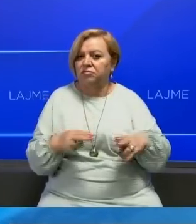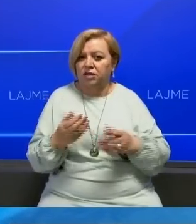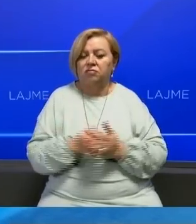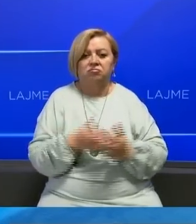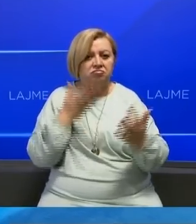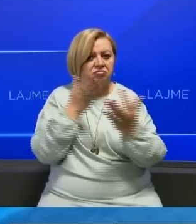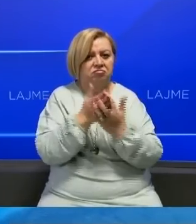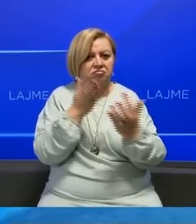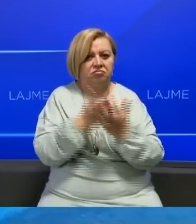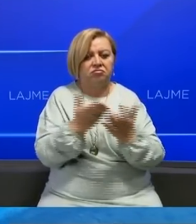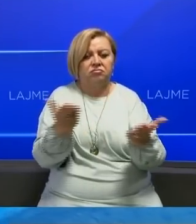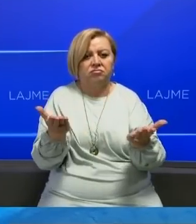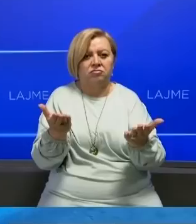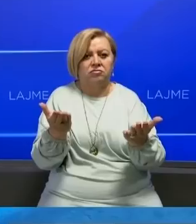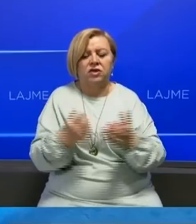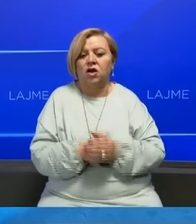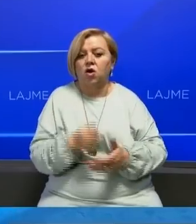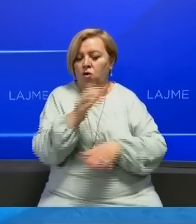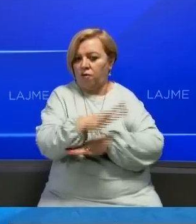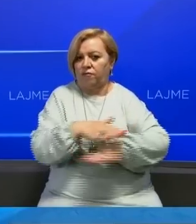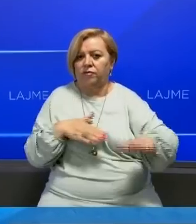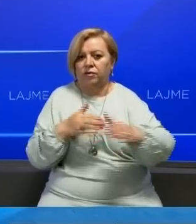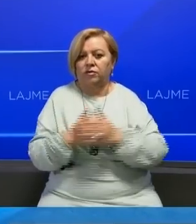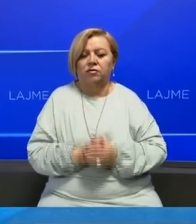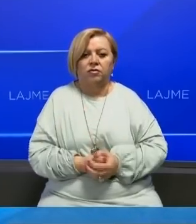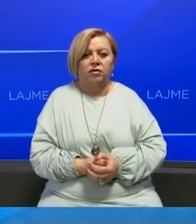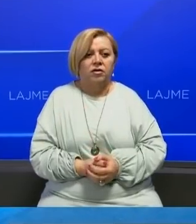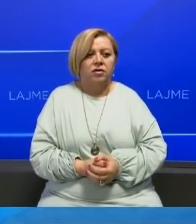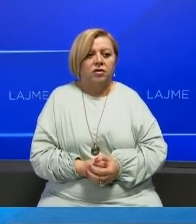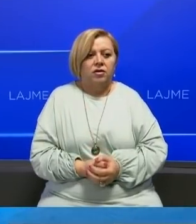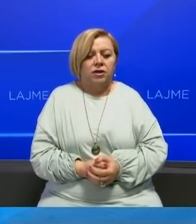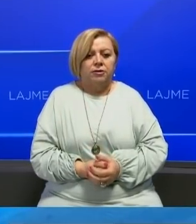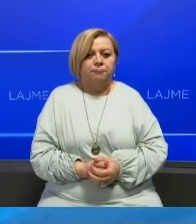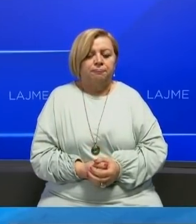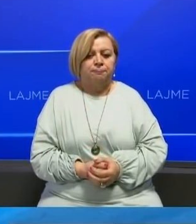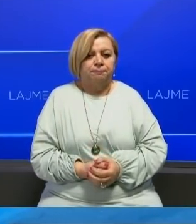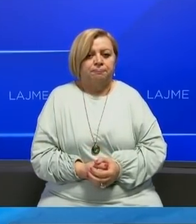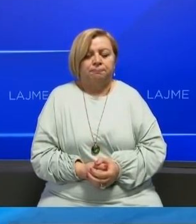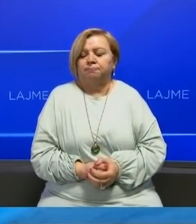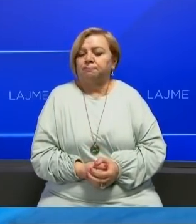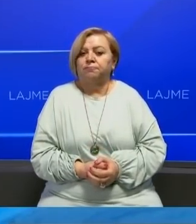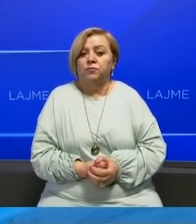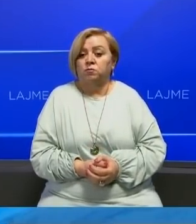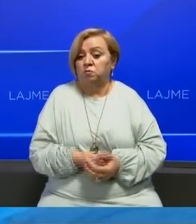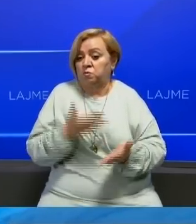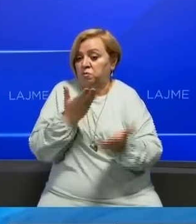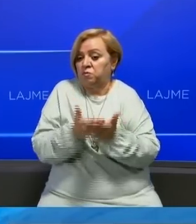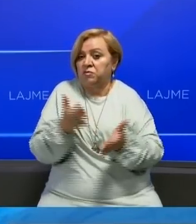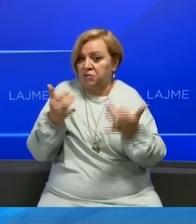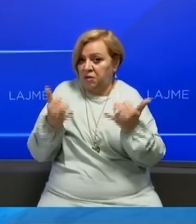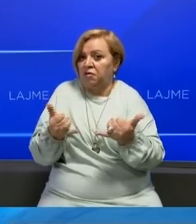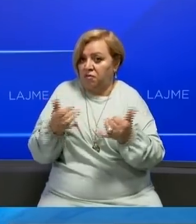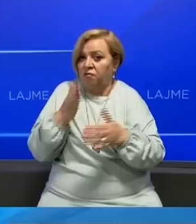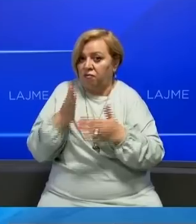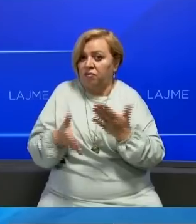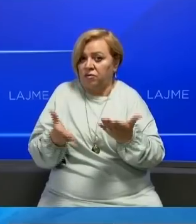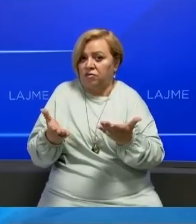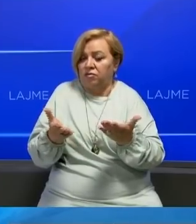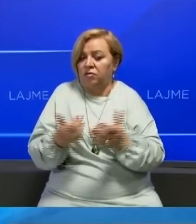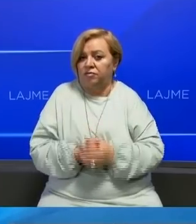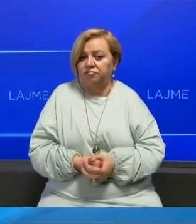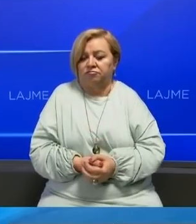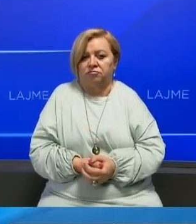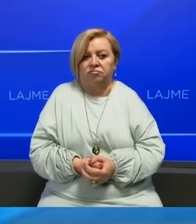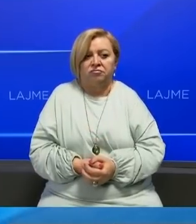ndërhyrjen e këvendit në drejtë rëtë kësë, që që këmpludimi tashë i fundu që po bërë, nuk besoj që